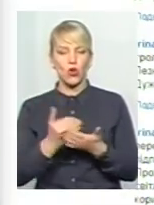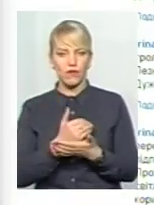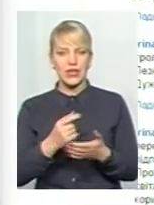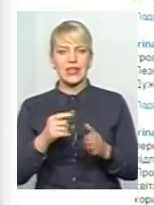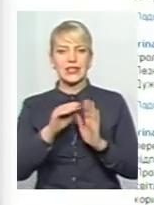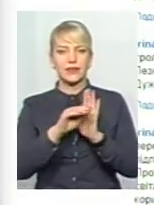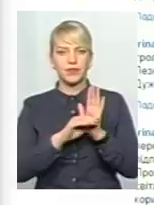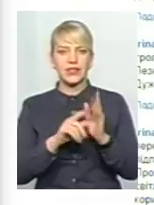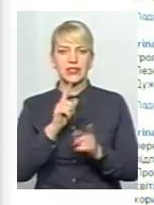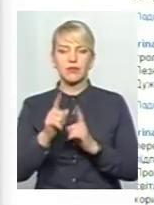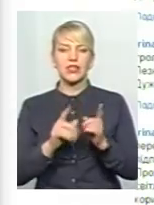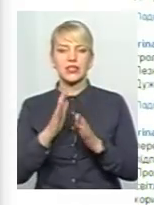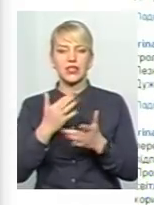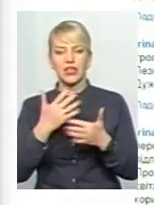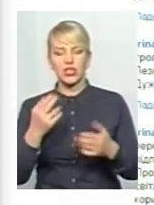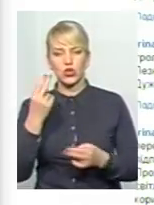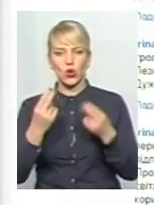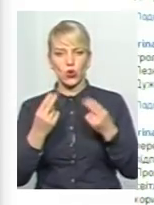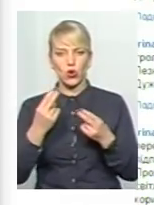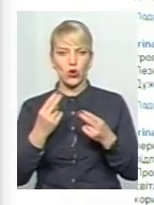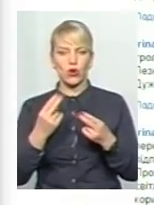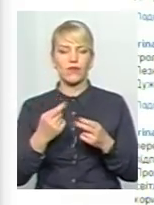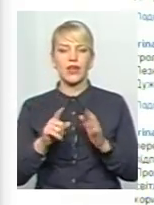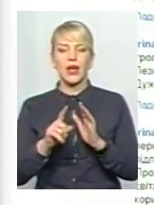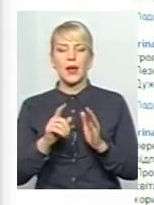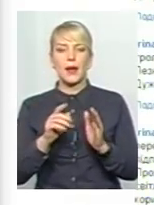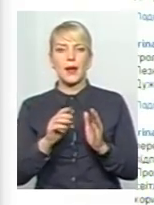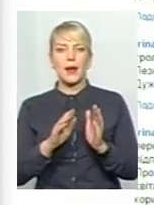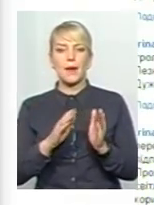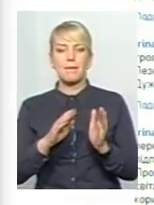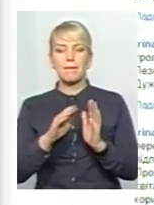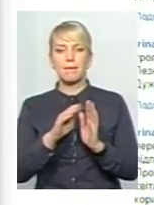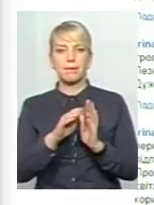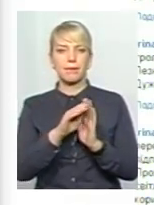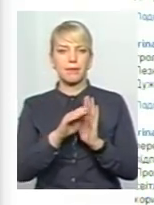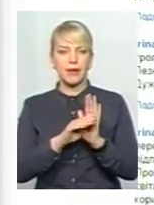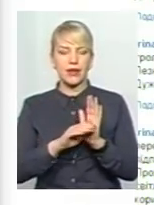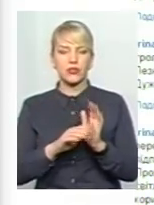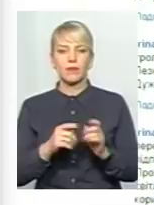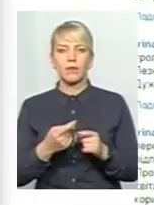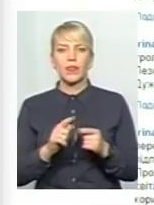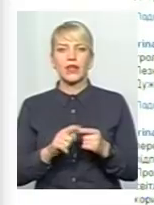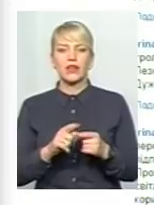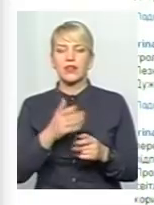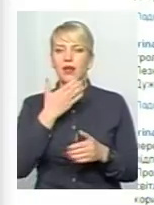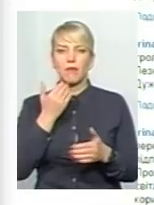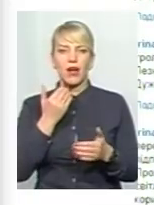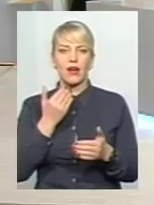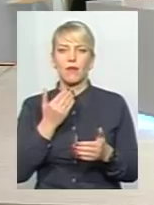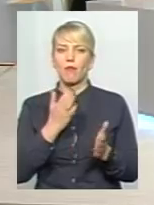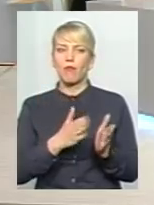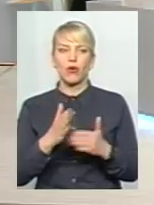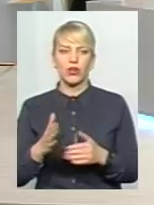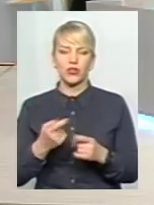змінилися тільки різнокольорові номери маршрутів, а як не було порядку, так і немає. Попрошу не відповідати, тому що це, ну, репліки,